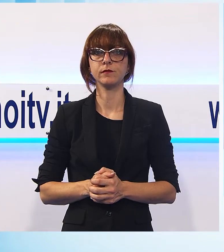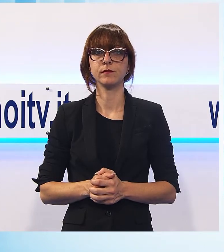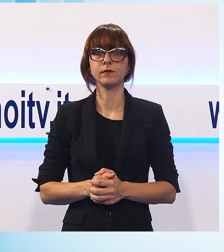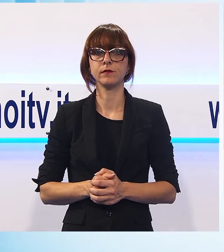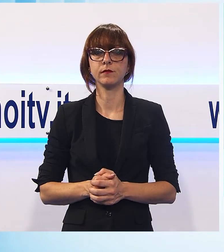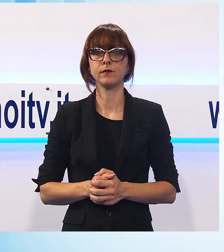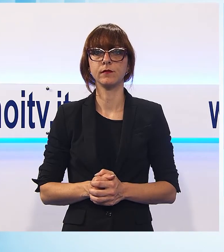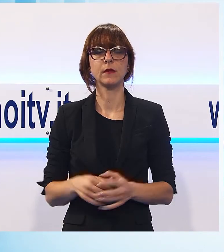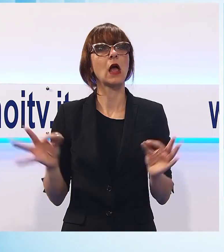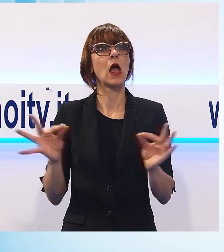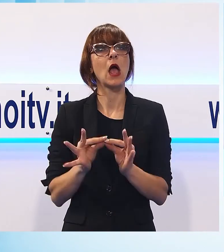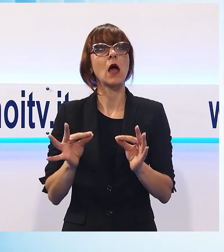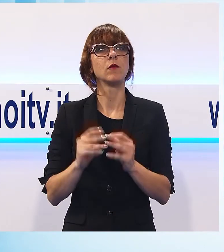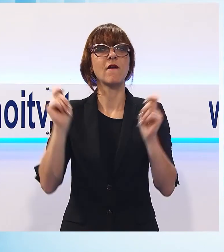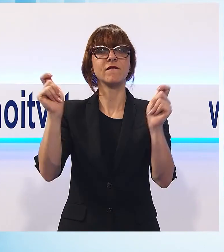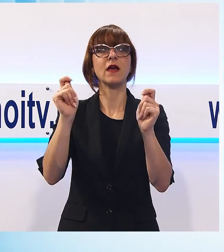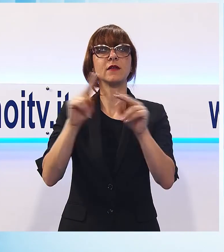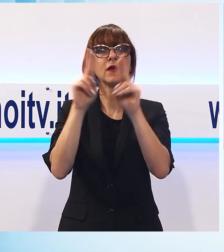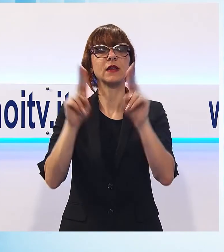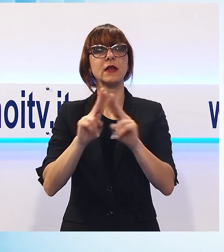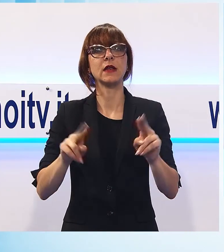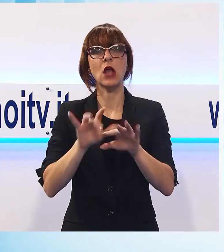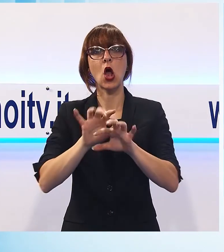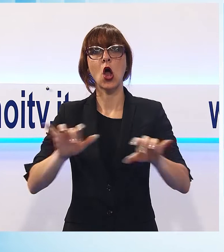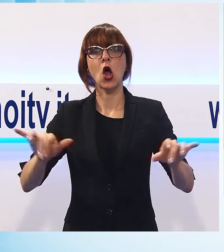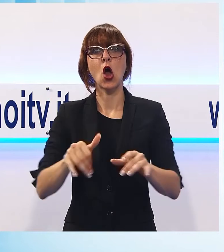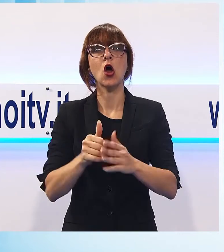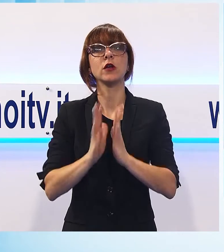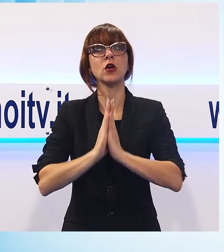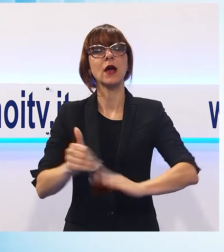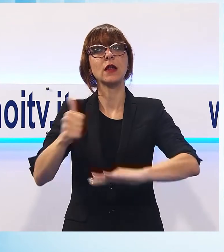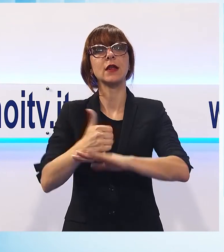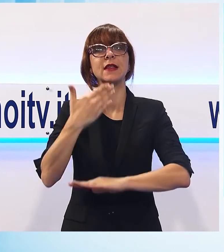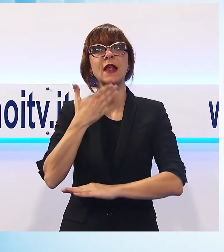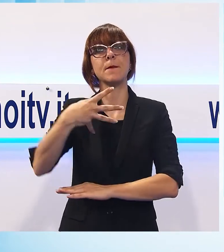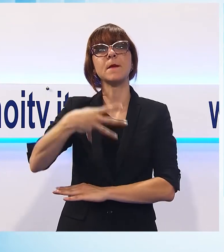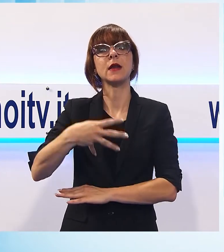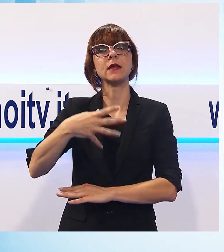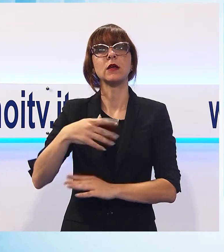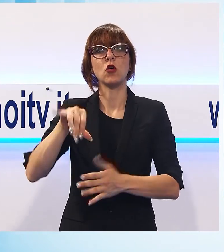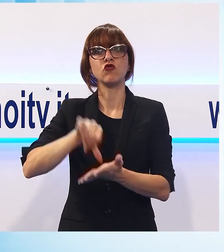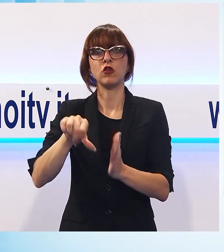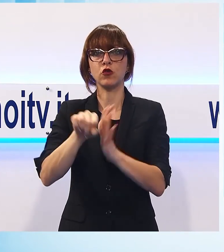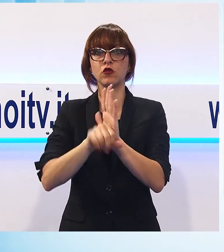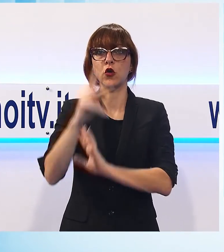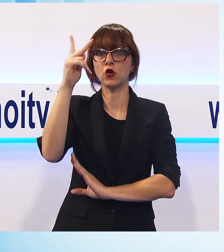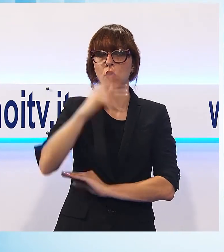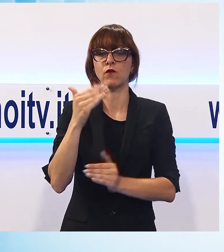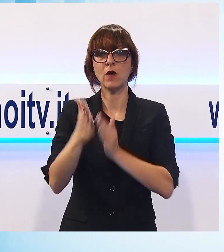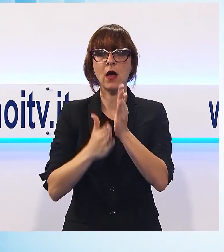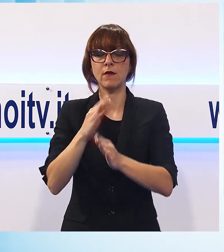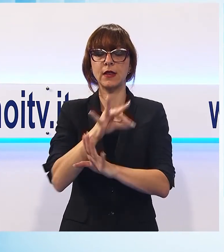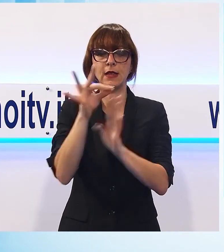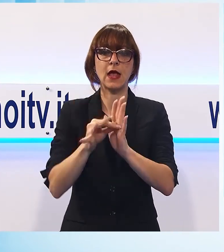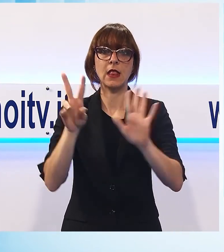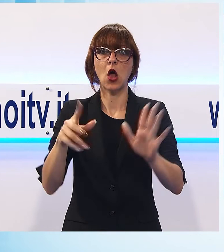Un appuntamento, il Festival Internazionale d'Organo nella Cattedrale di San Martino, il Centro Storico a Lucca, prosegue giovedì 8